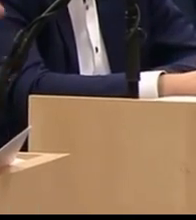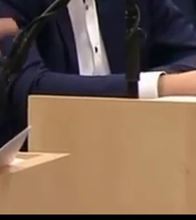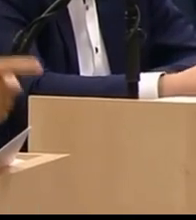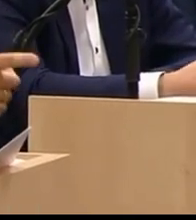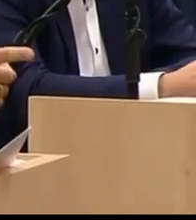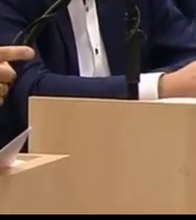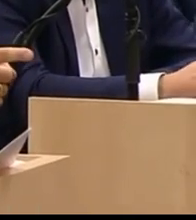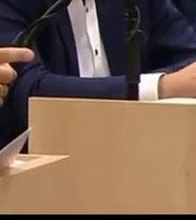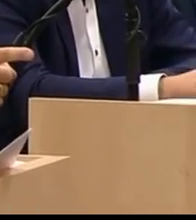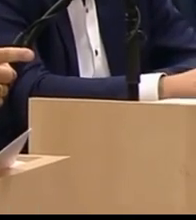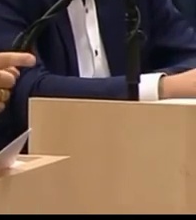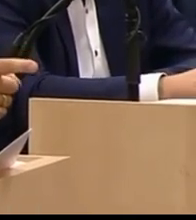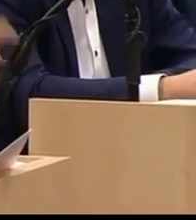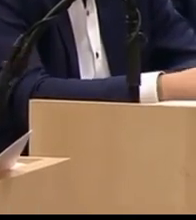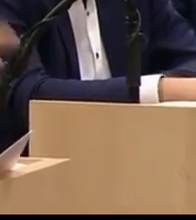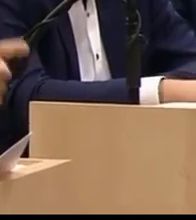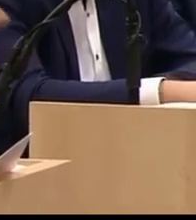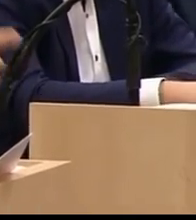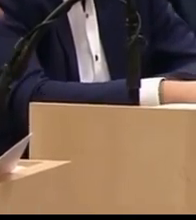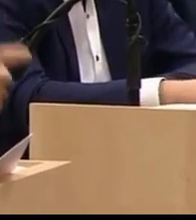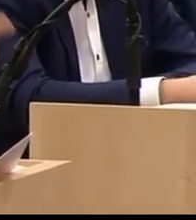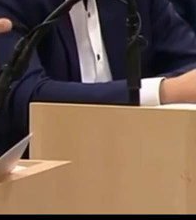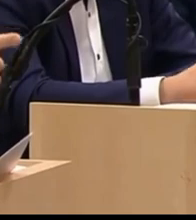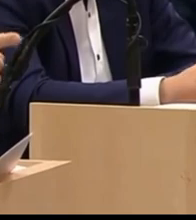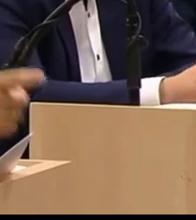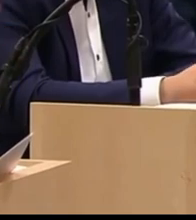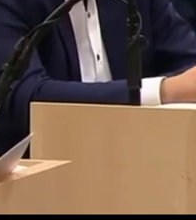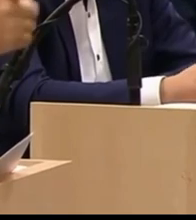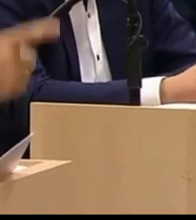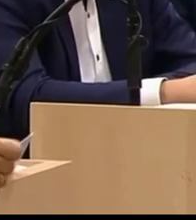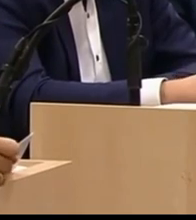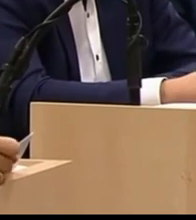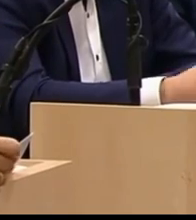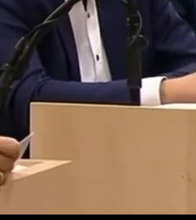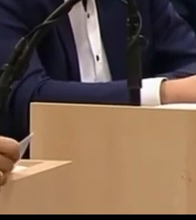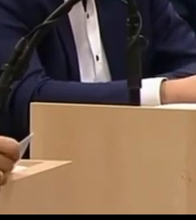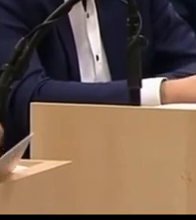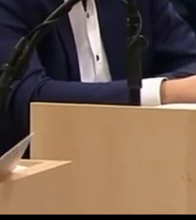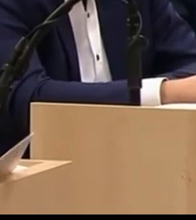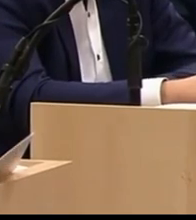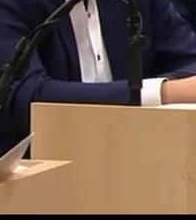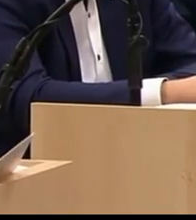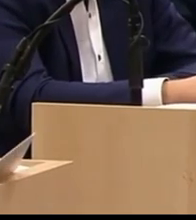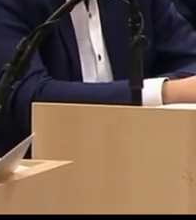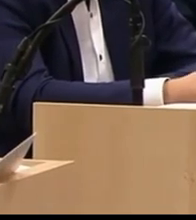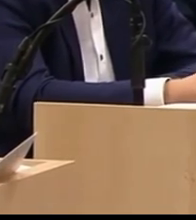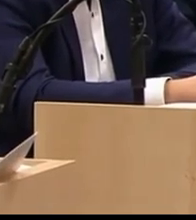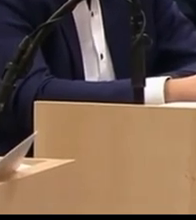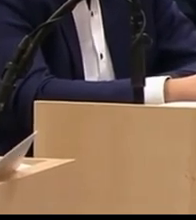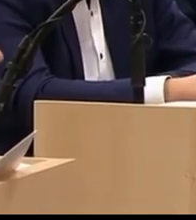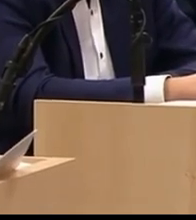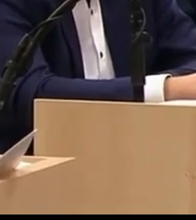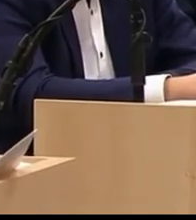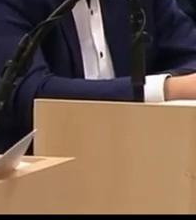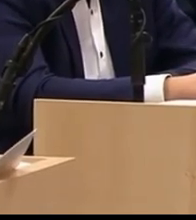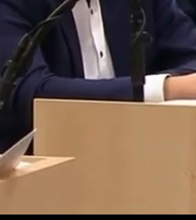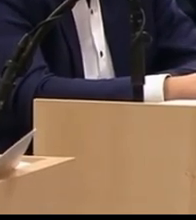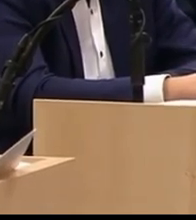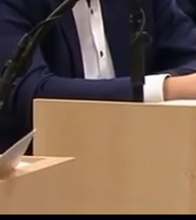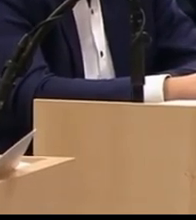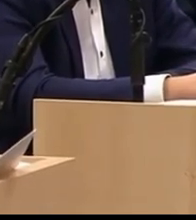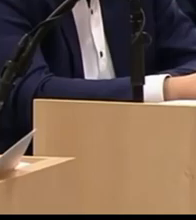mir das. Sagen Sie mir das. Ich habe gesagt, der Eindruck entsteht. Das ist ein Schraub,